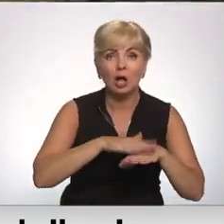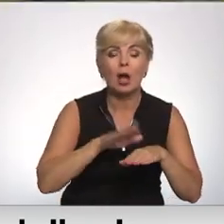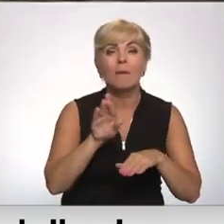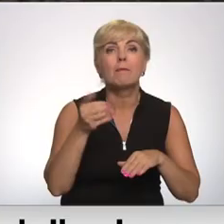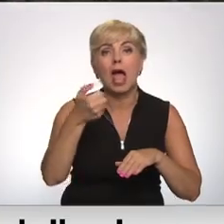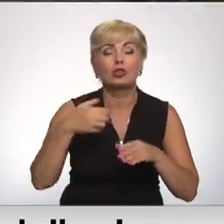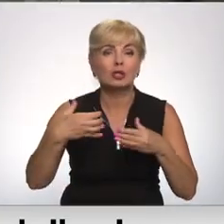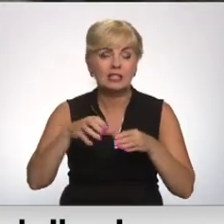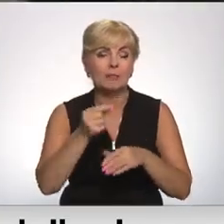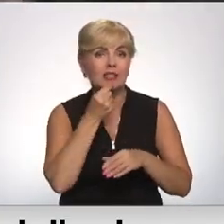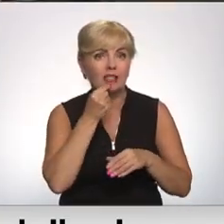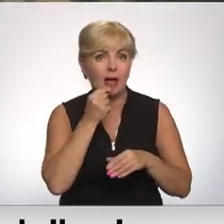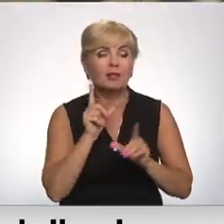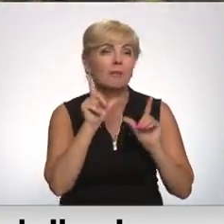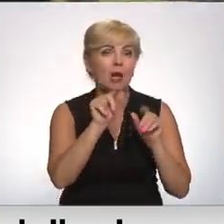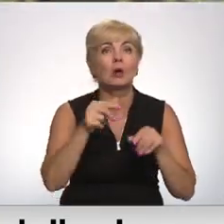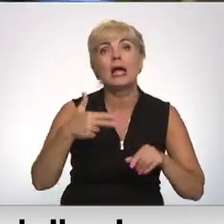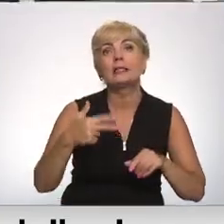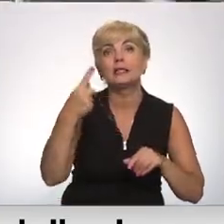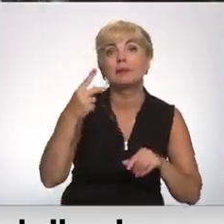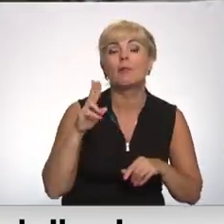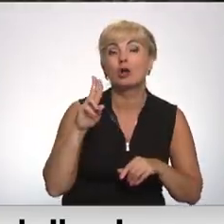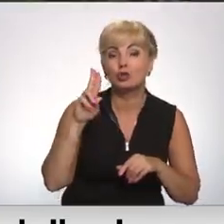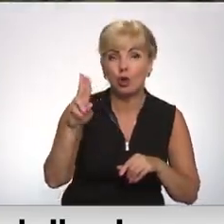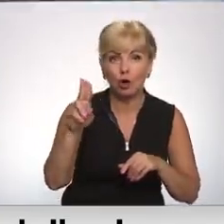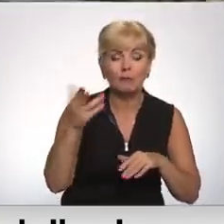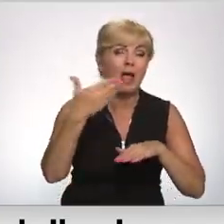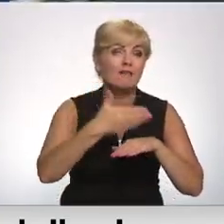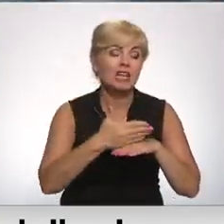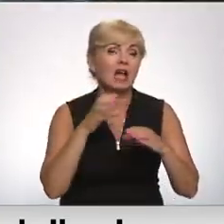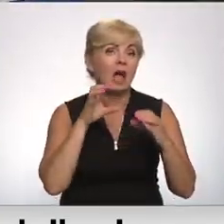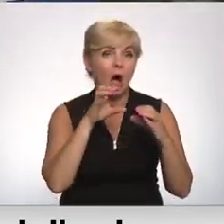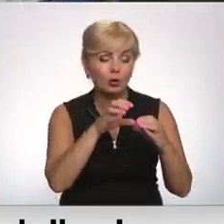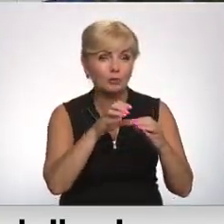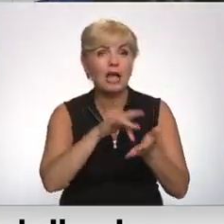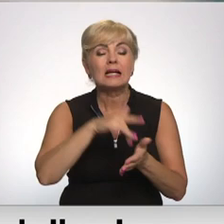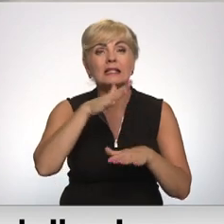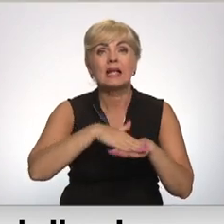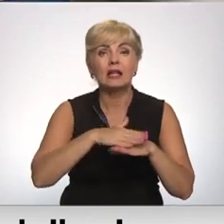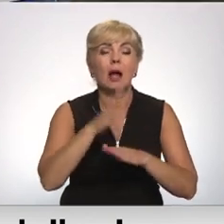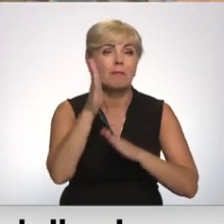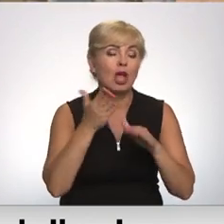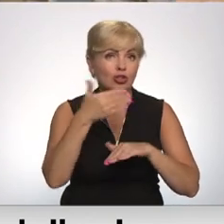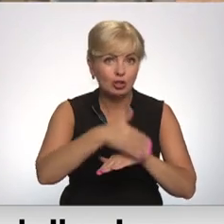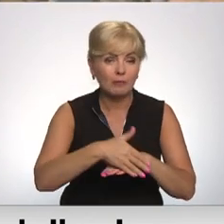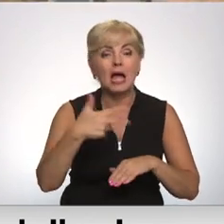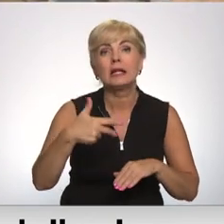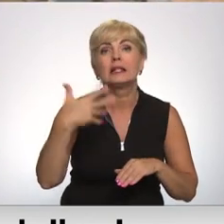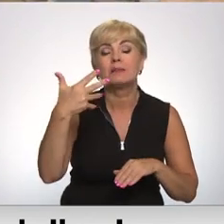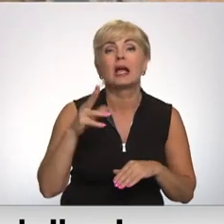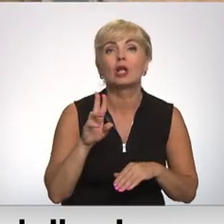lai septembra kursējas 31. troleibus. 5. autobas maršrotā Centrāldierbusu mešķījums kursējas 35.